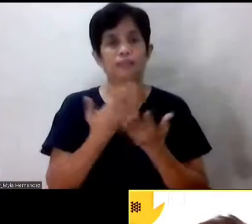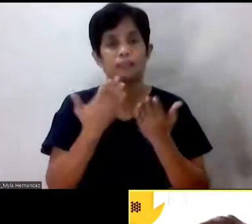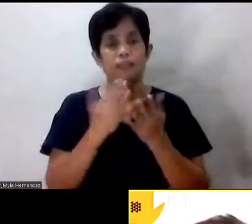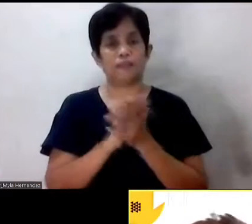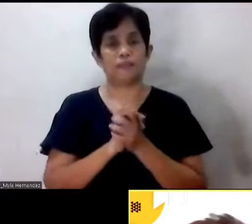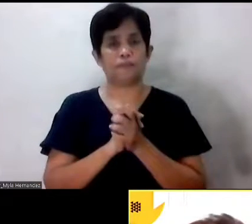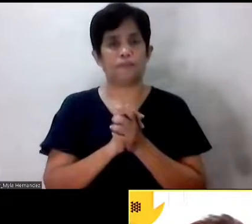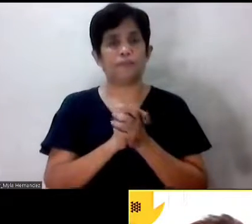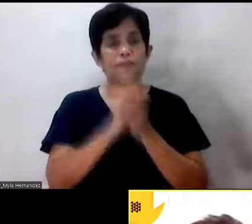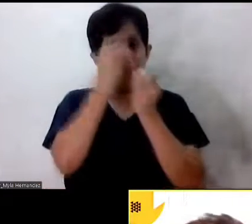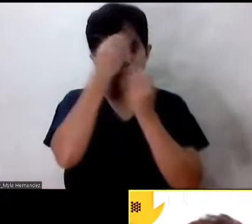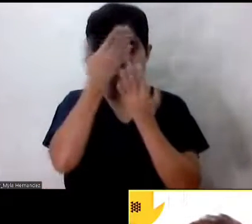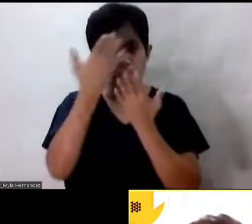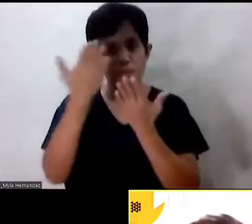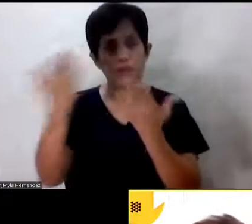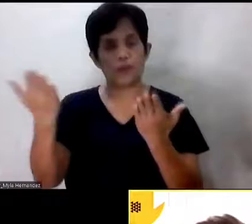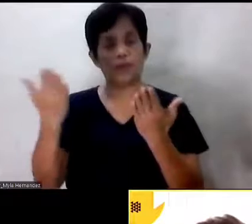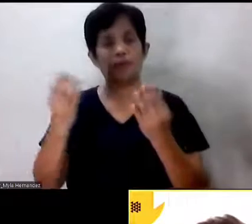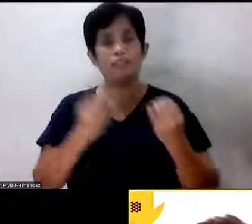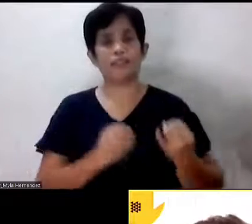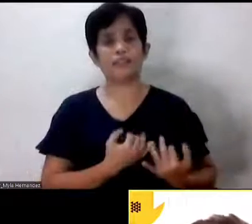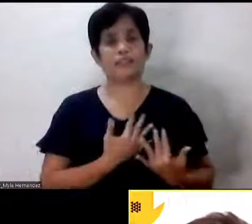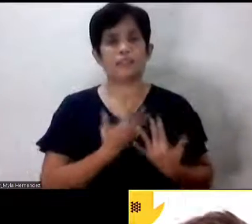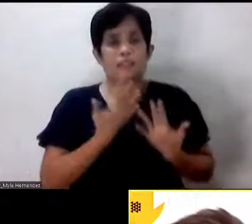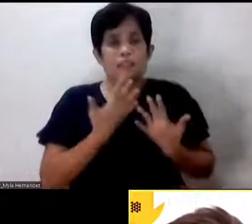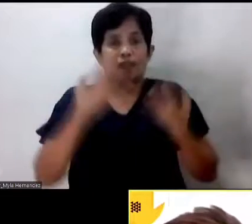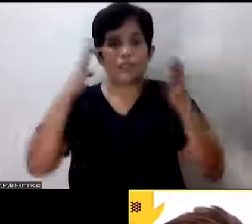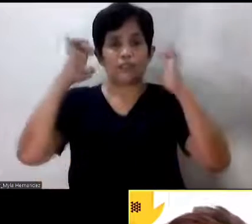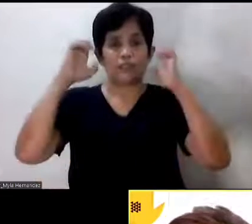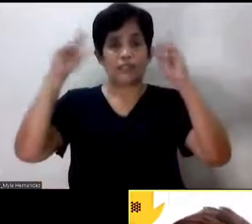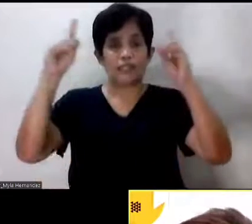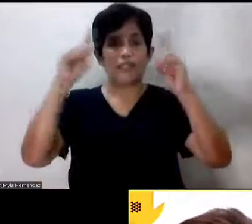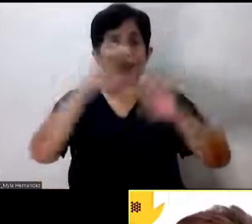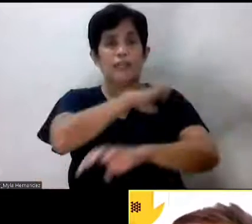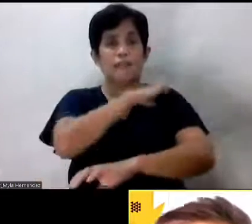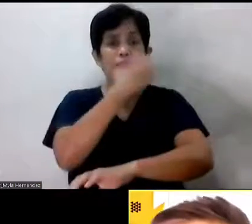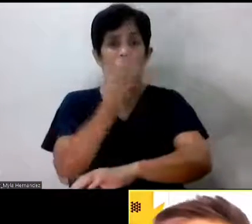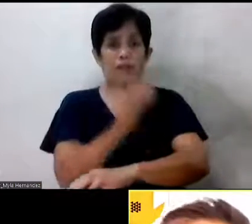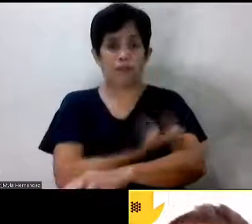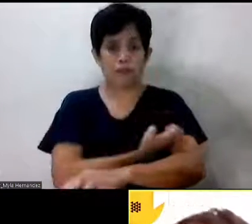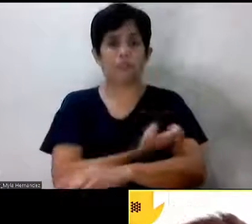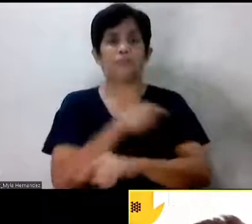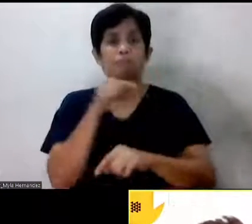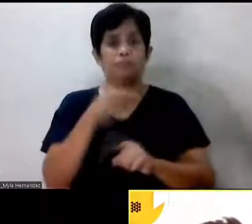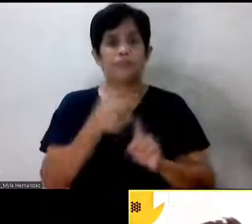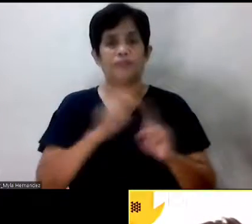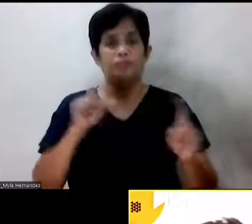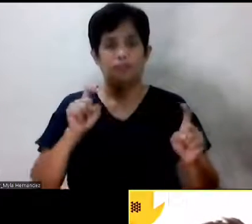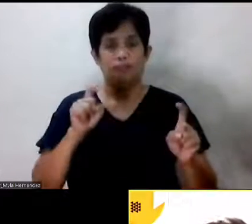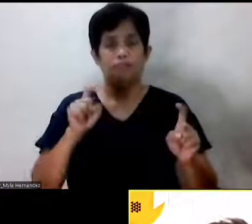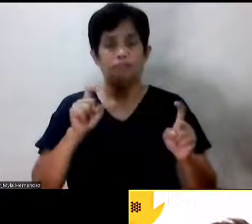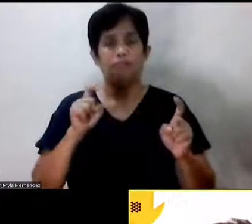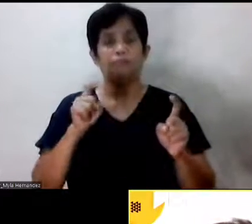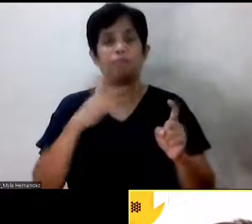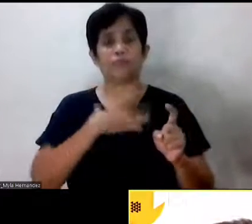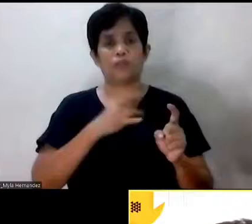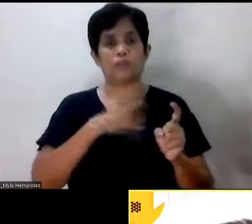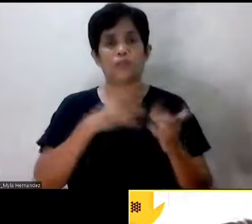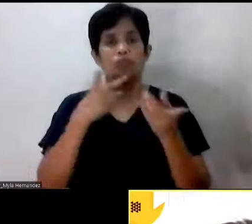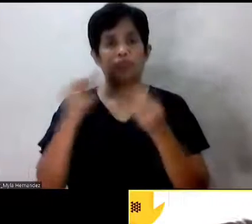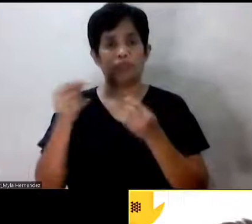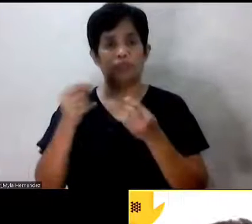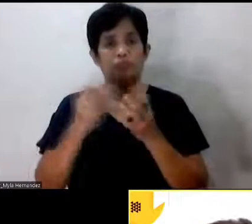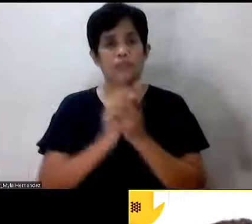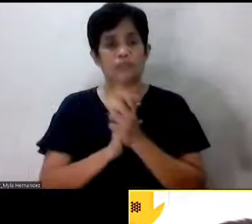and inspire, educate, and empower. yan naman from the very start. Yan ang gusto natin gawin. Okay? So,